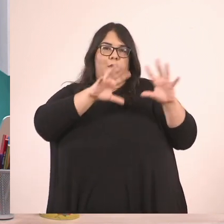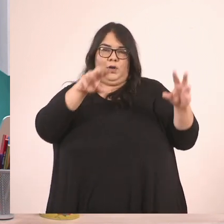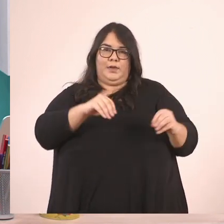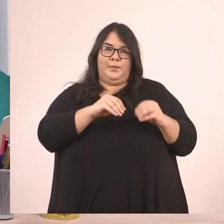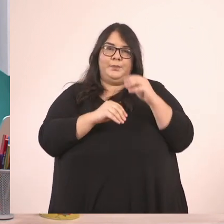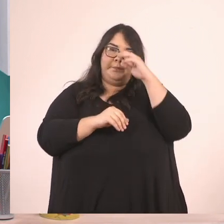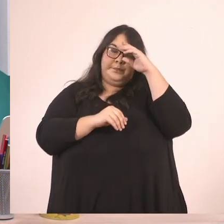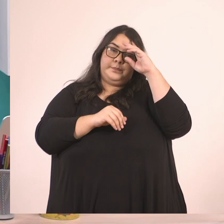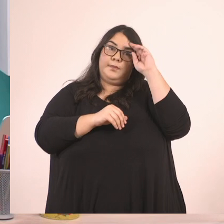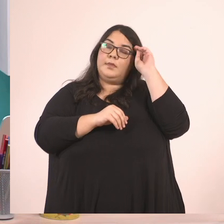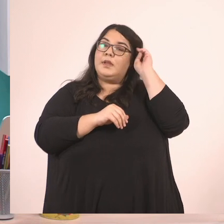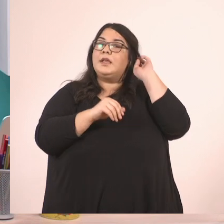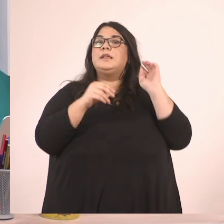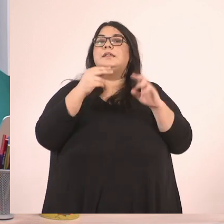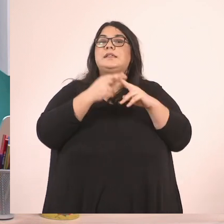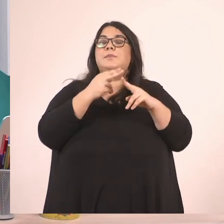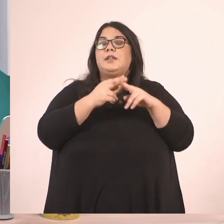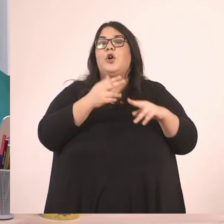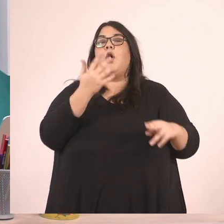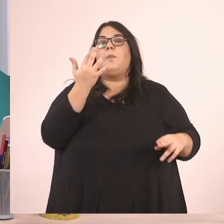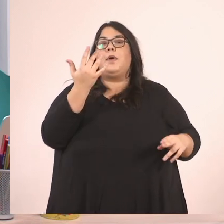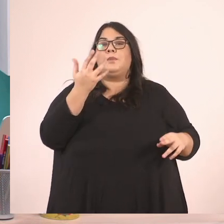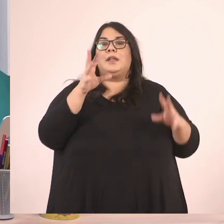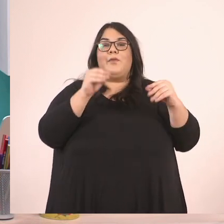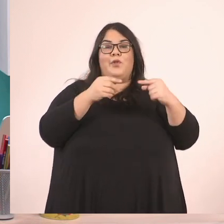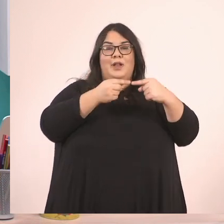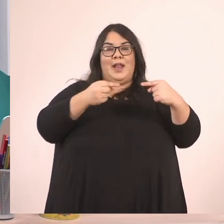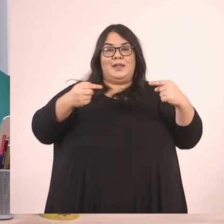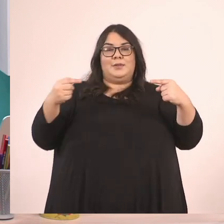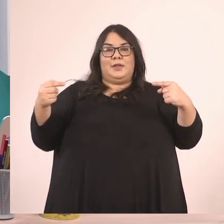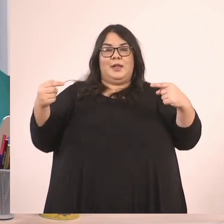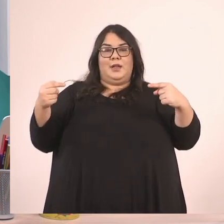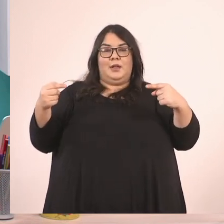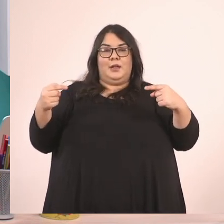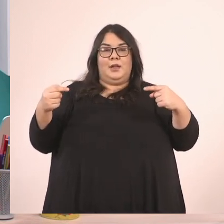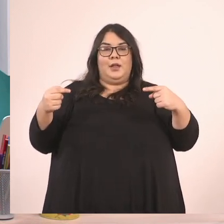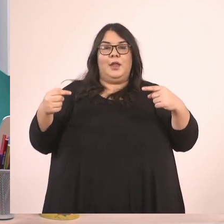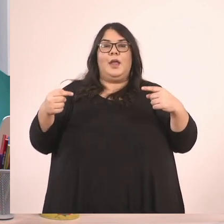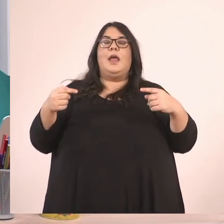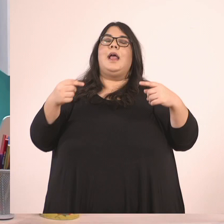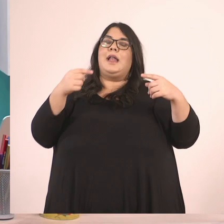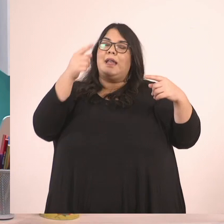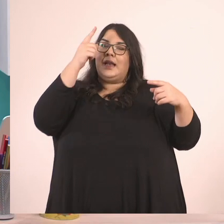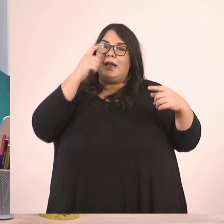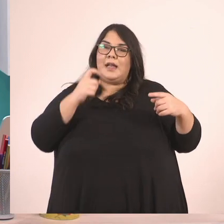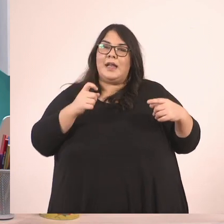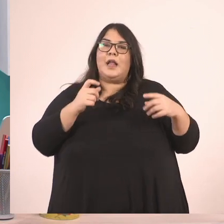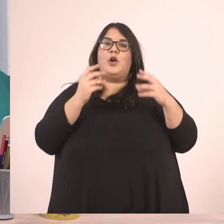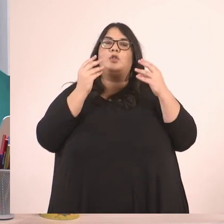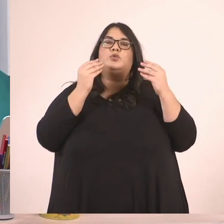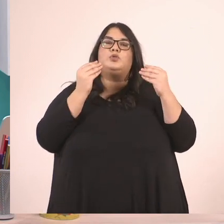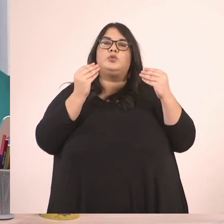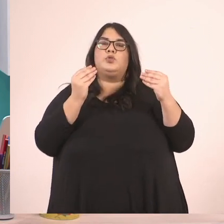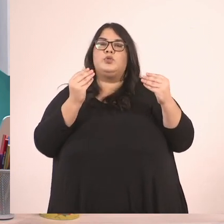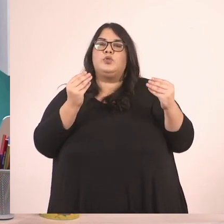στα μαθηματικά, στα κλάσματα, να ξέρουμε